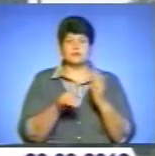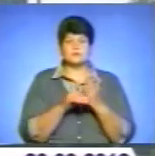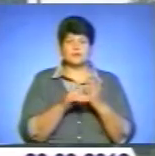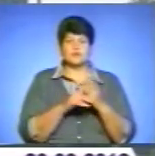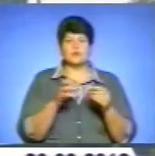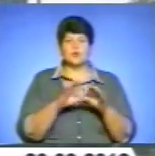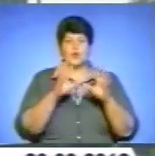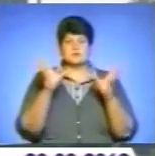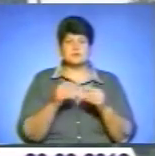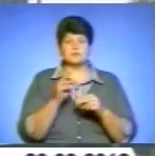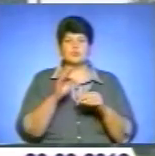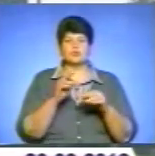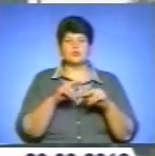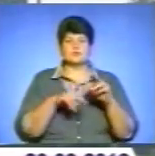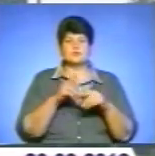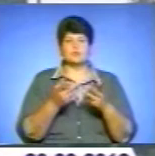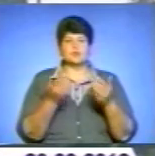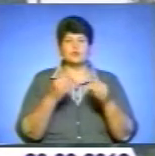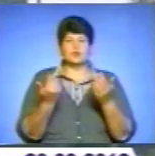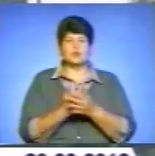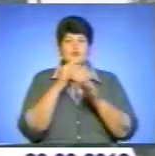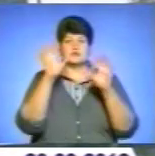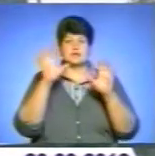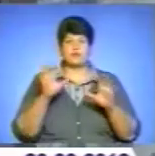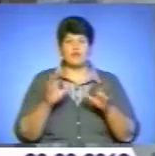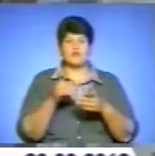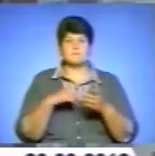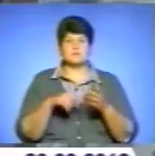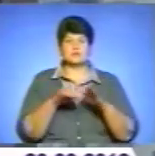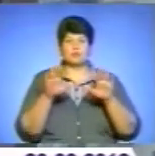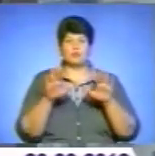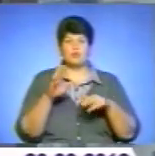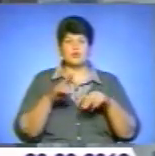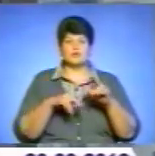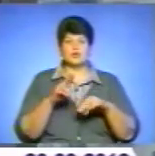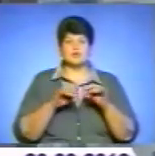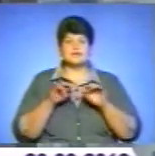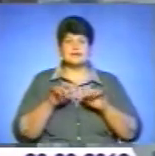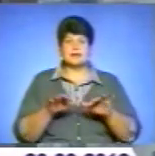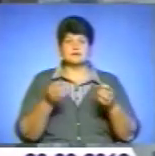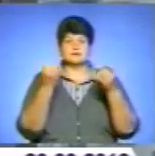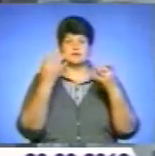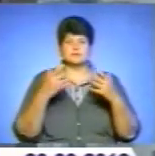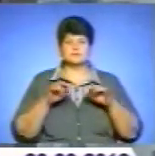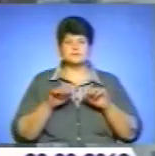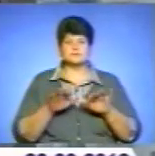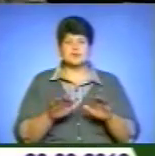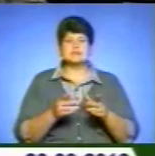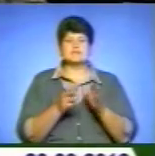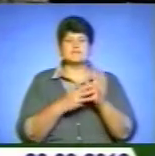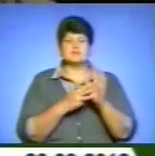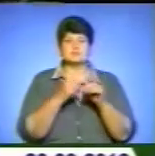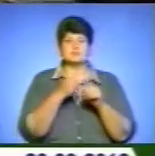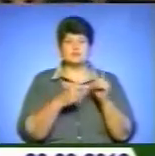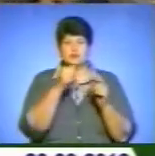будівництва покликаний новий закон про регулювання містобудівної діяльності, як і спрощують декларативні процедури. За 8,5 місяців цього